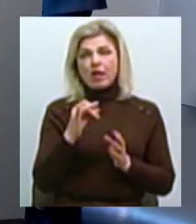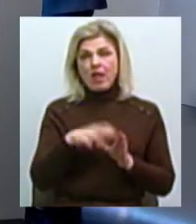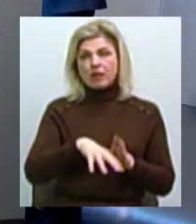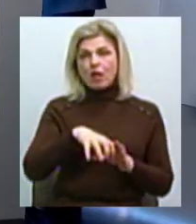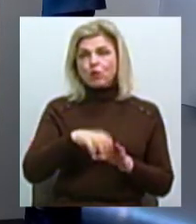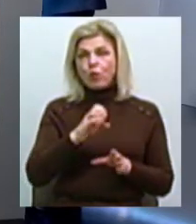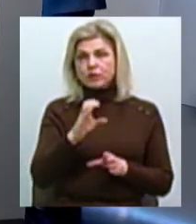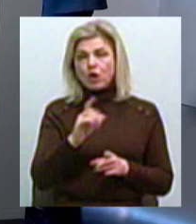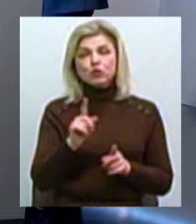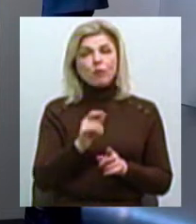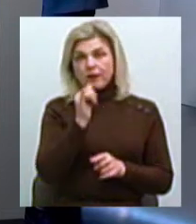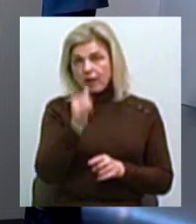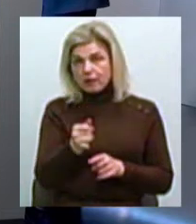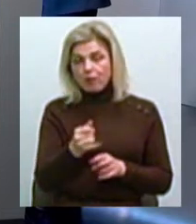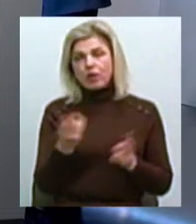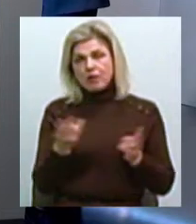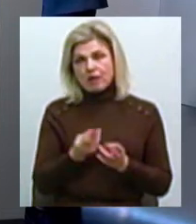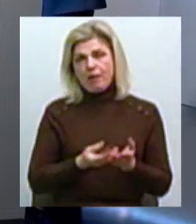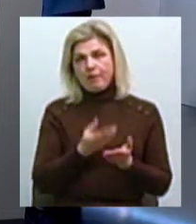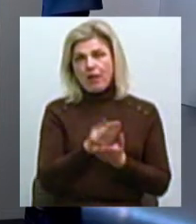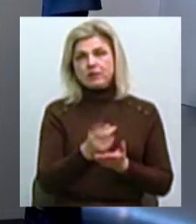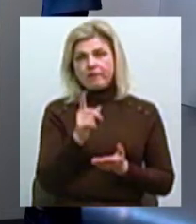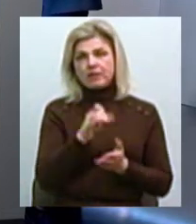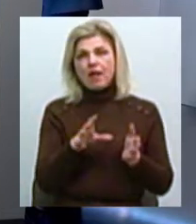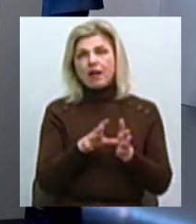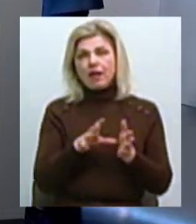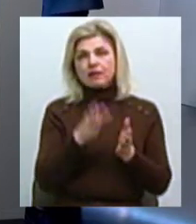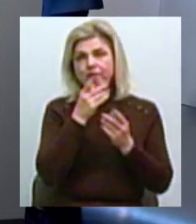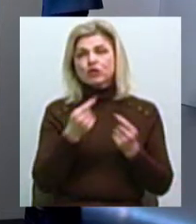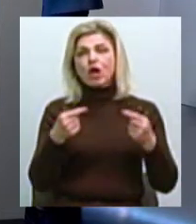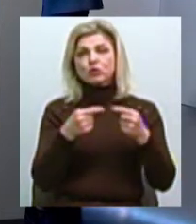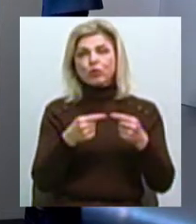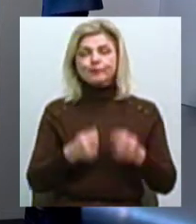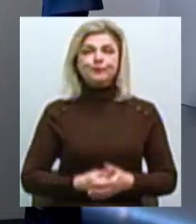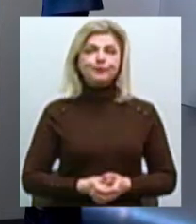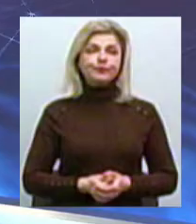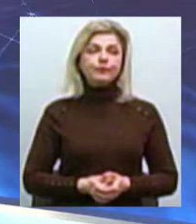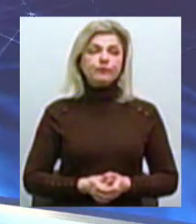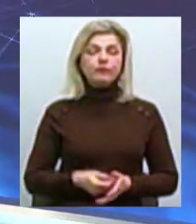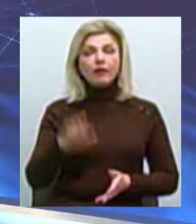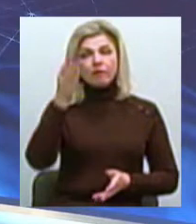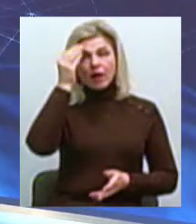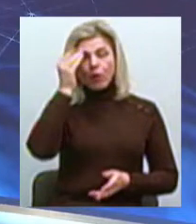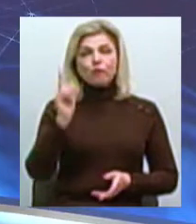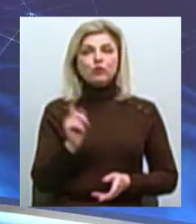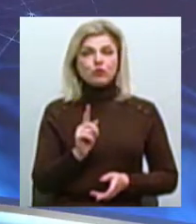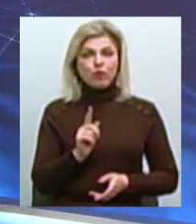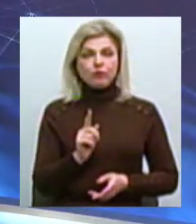Щоб цього не допустити, звісно, потрібно вплачувати за електроенергію вчасно Враховуючи, що ми з вами